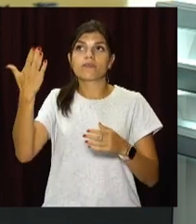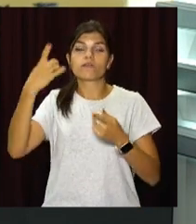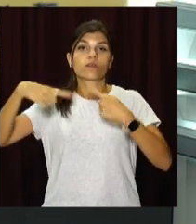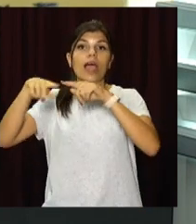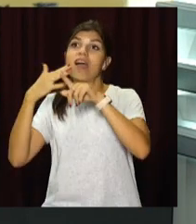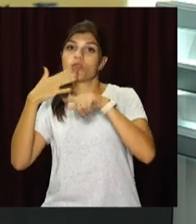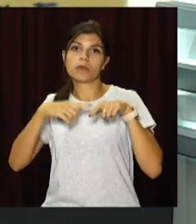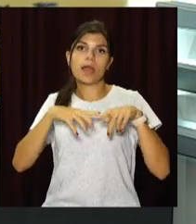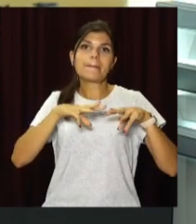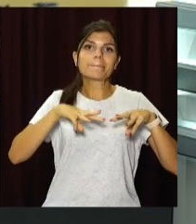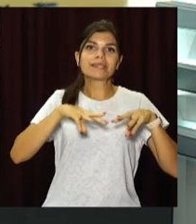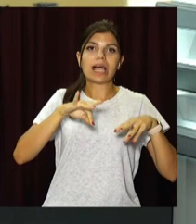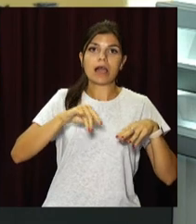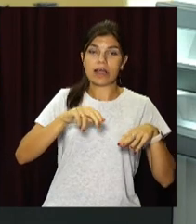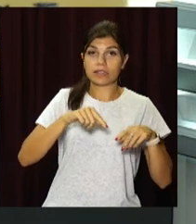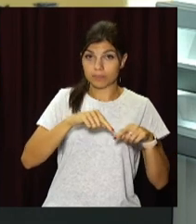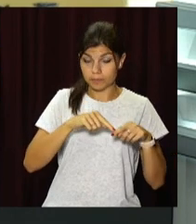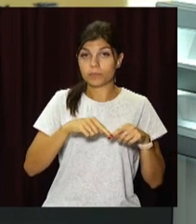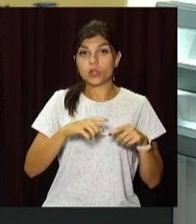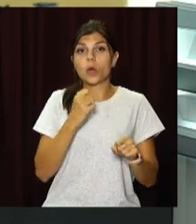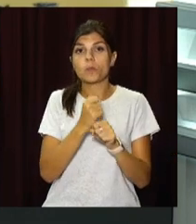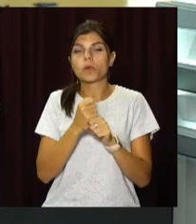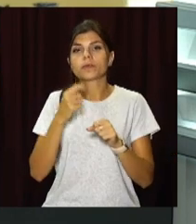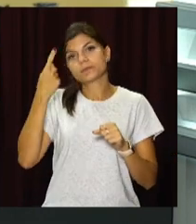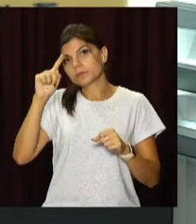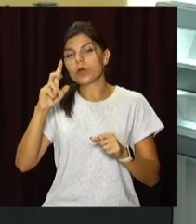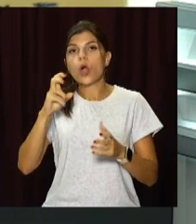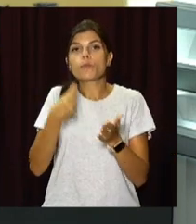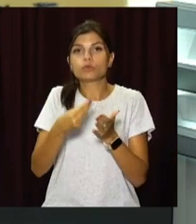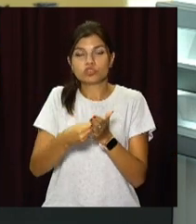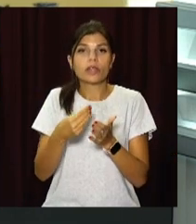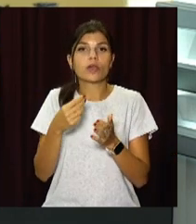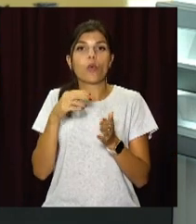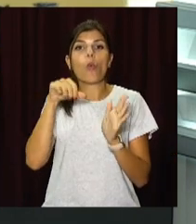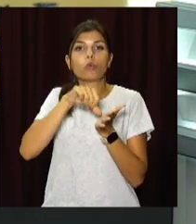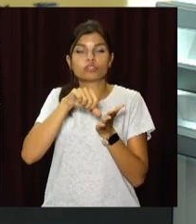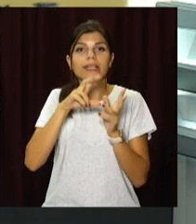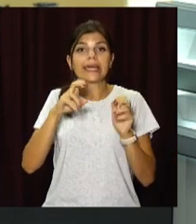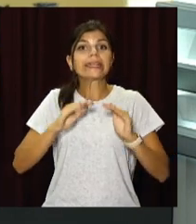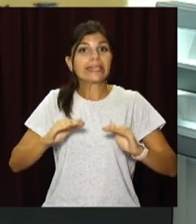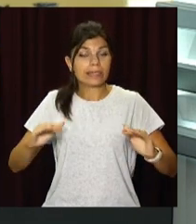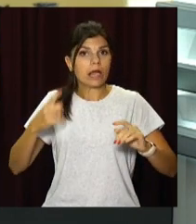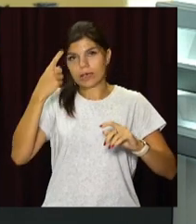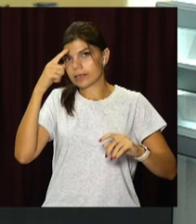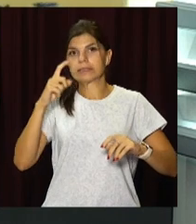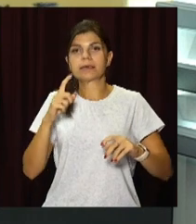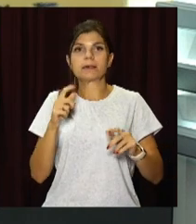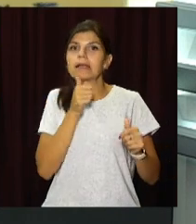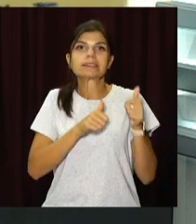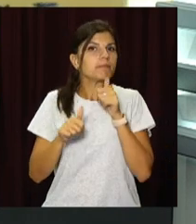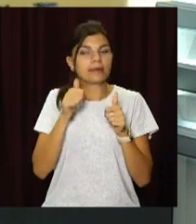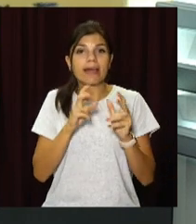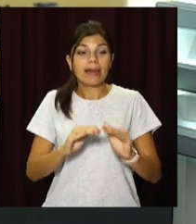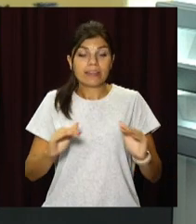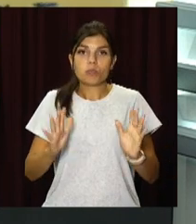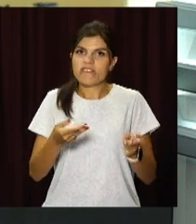в Україні та міськрадою. Працюватимуть над проєктом «Бюджет участі діти». Це експериментальна розробка, за якою саме